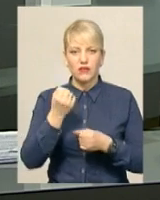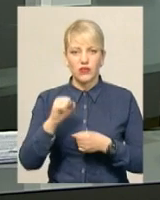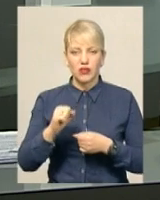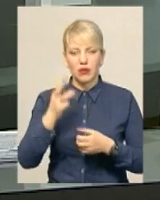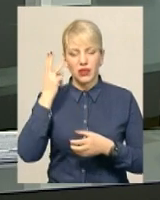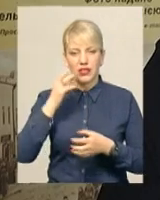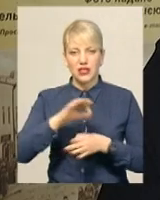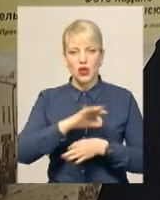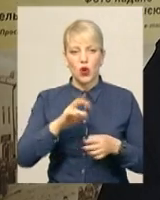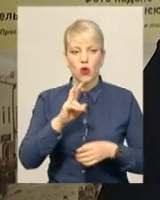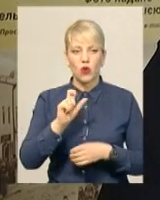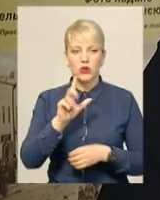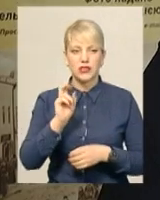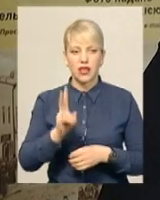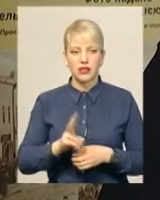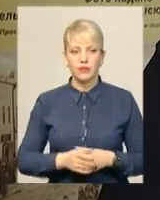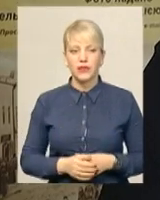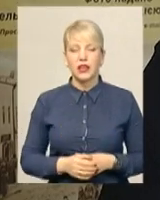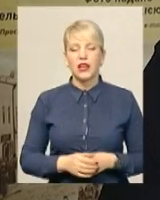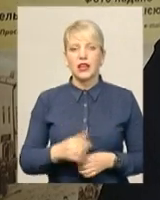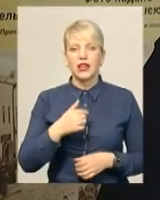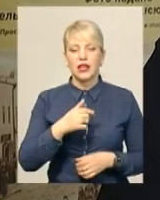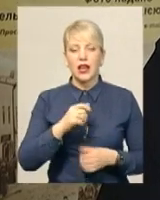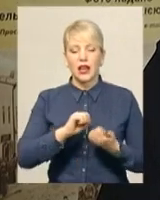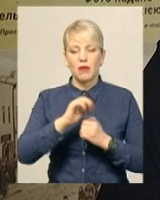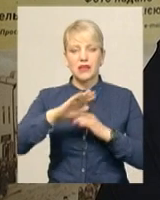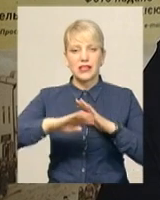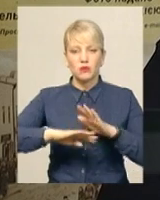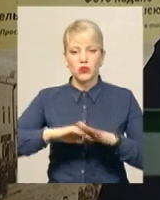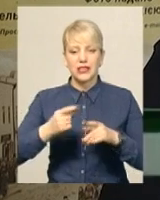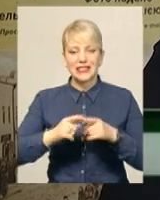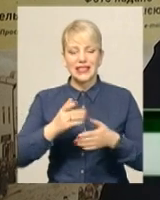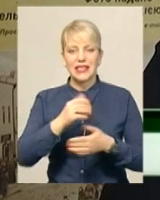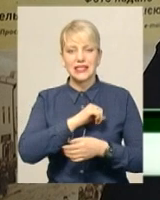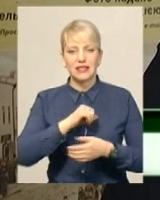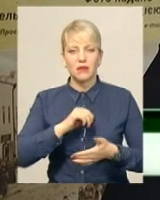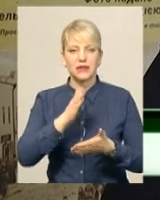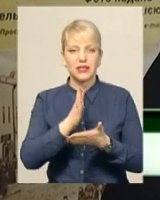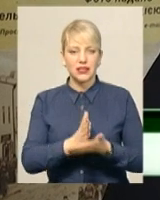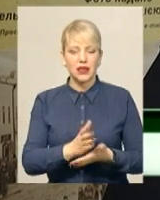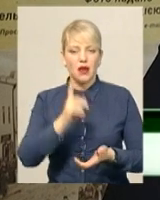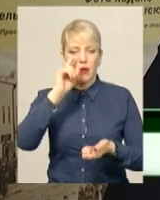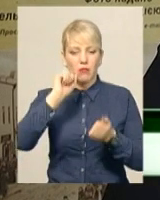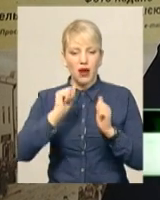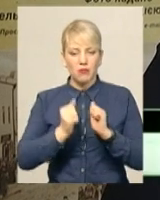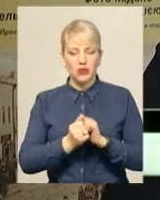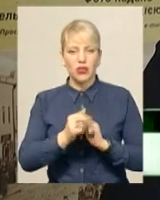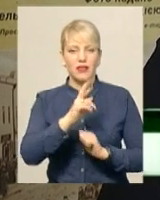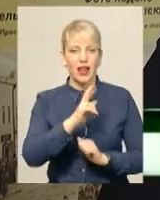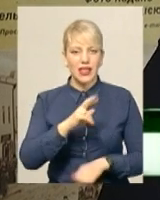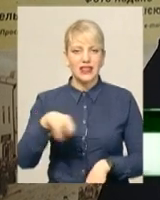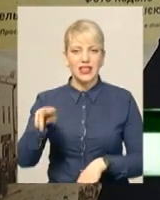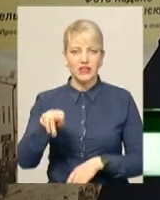Козак. Сам Кам'янець-Подільський – це і є пам'ятник Яну Девіте, образ Кам'янця-Подільського.